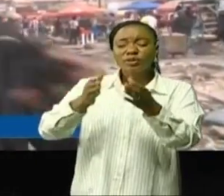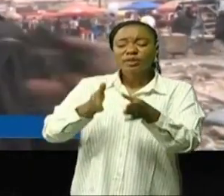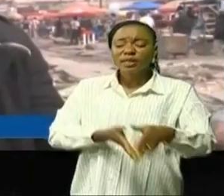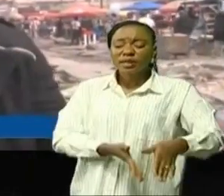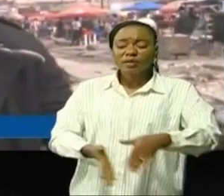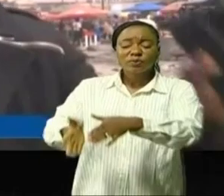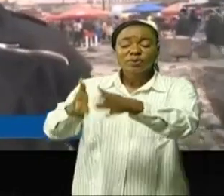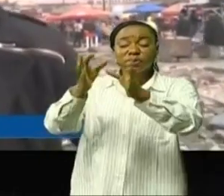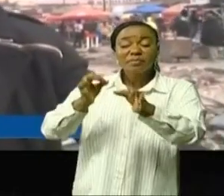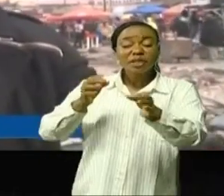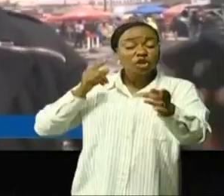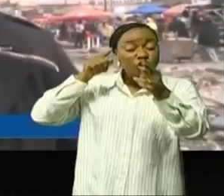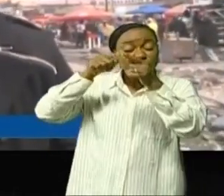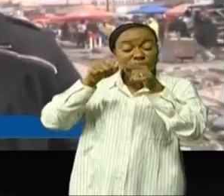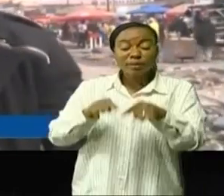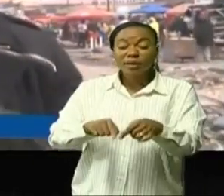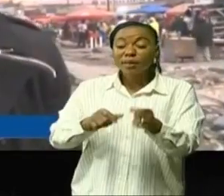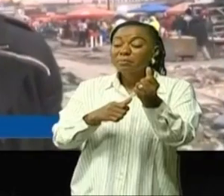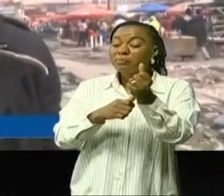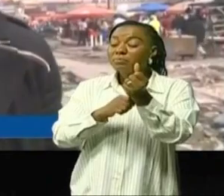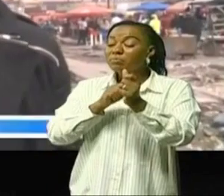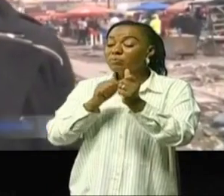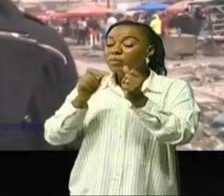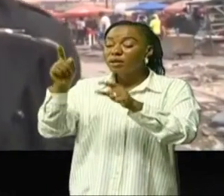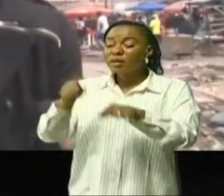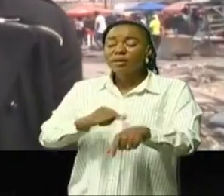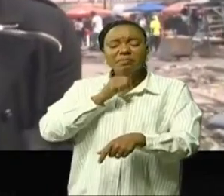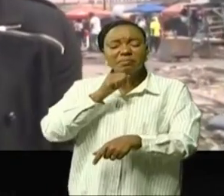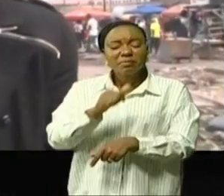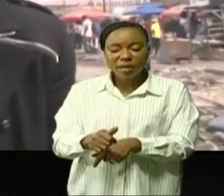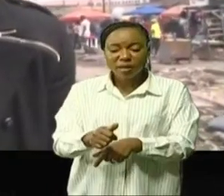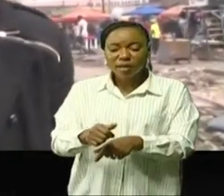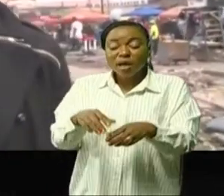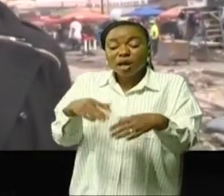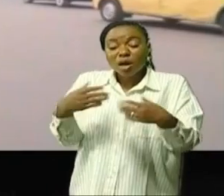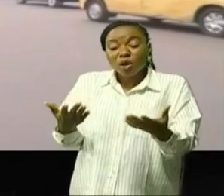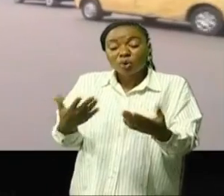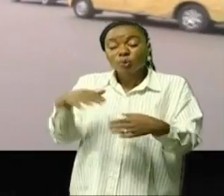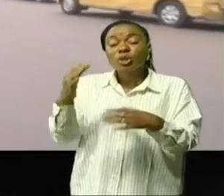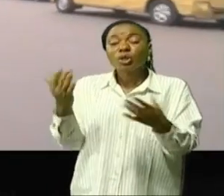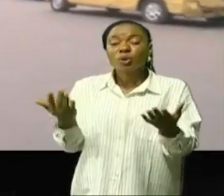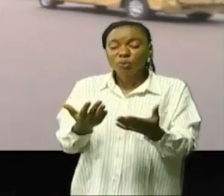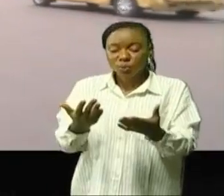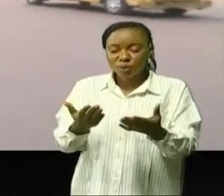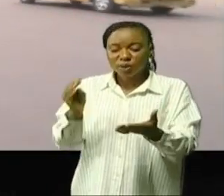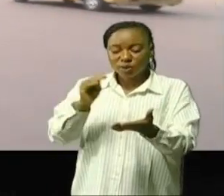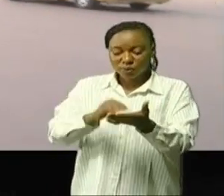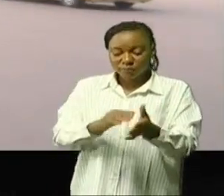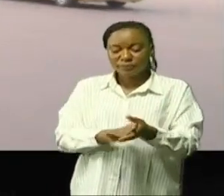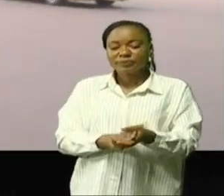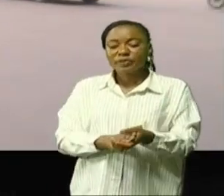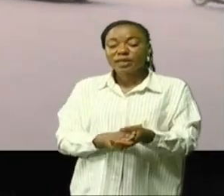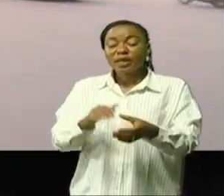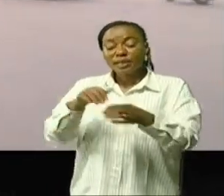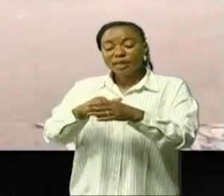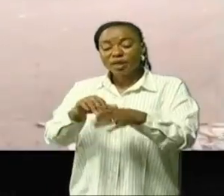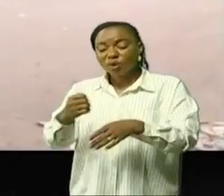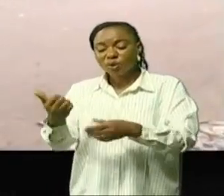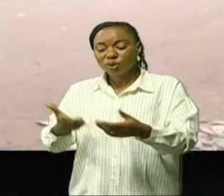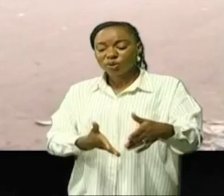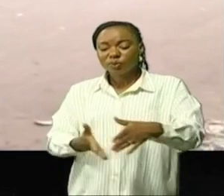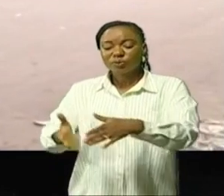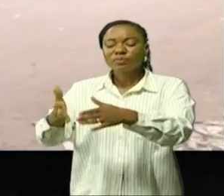mais malheureusement personne ne vient personne ne dit mot donc où allons-nous alors Bokassa, Sendou et Kassavoubou sont aussi